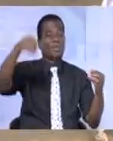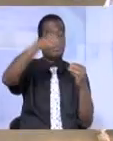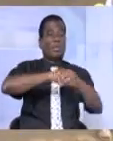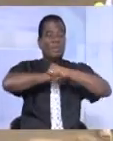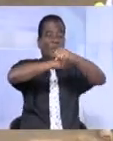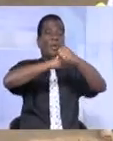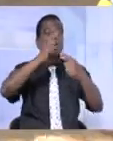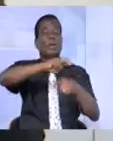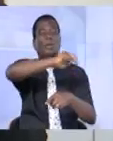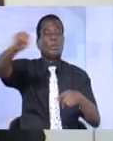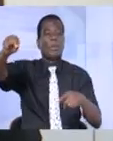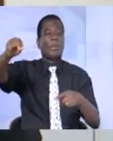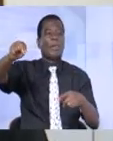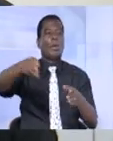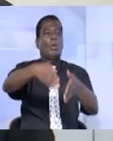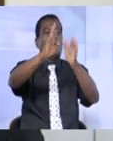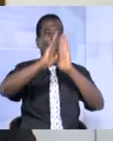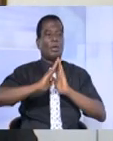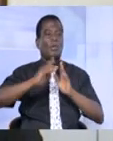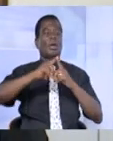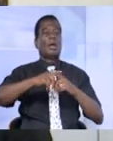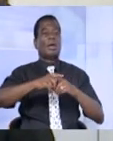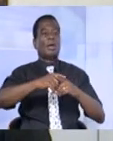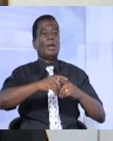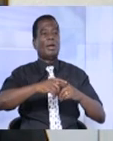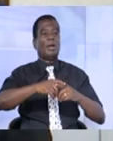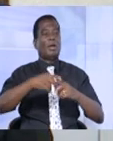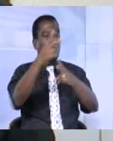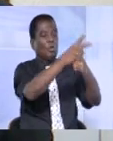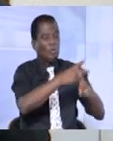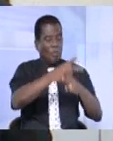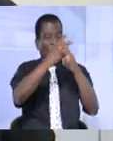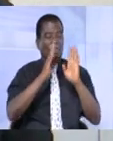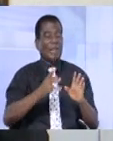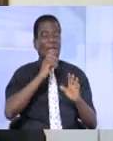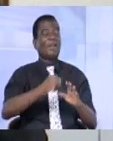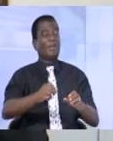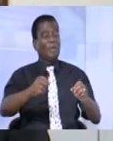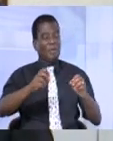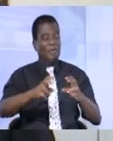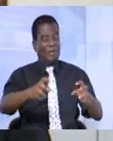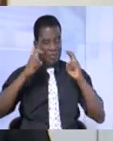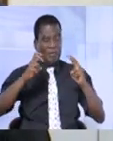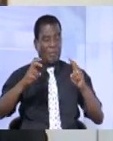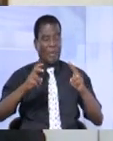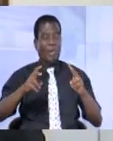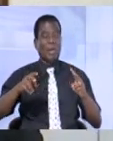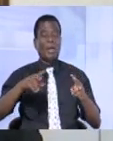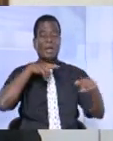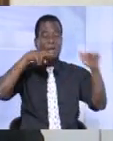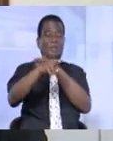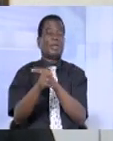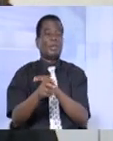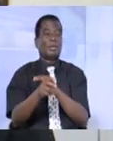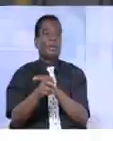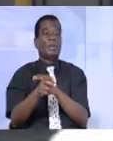sécurité à leur niveau. On a demandé à nos gardiens d'être assez vigilants. Chez nous, nous avons l'entrée spéciale des élèves et puis nous avons l